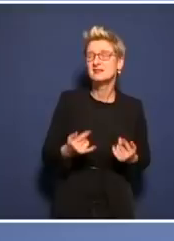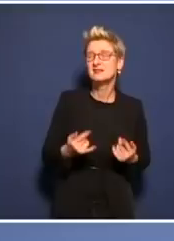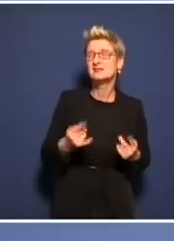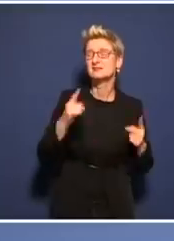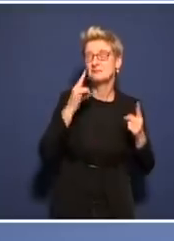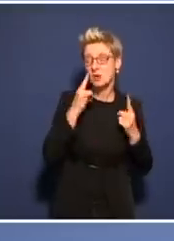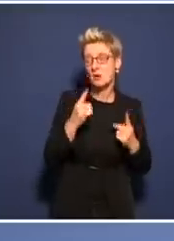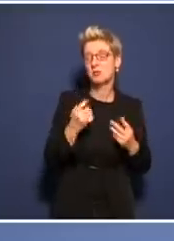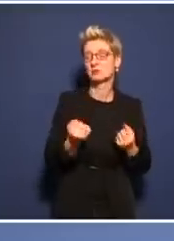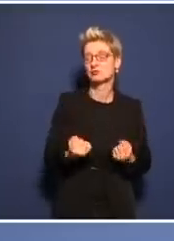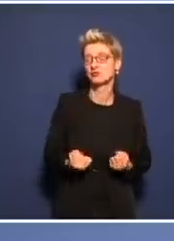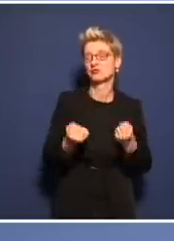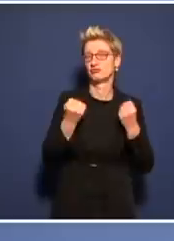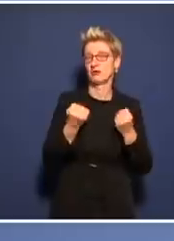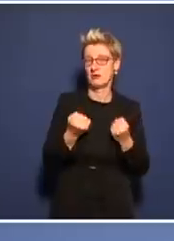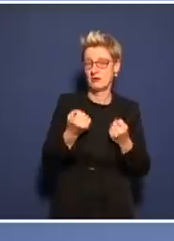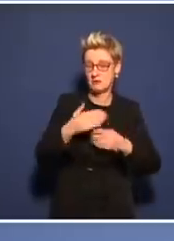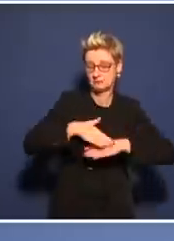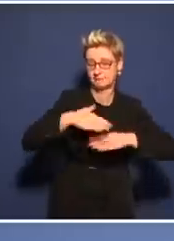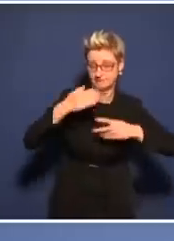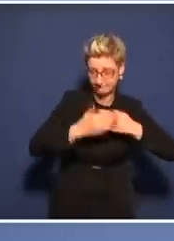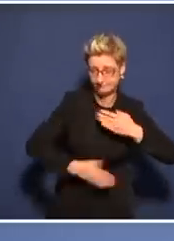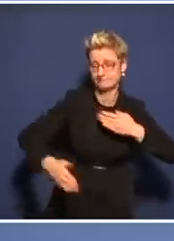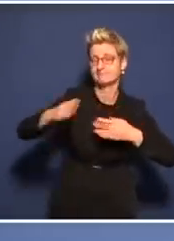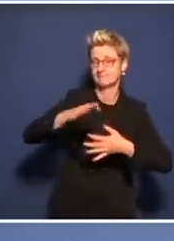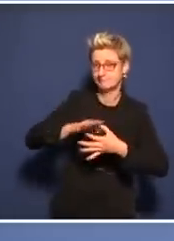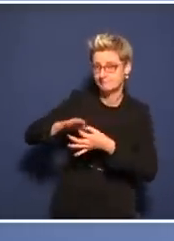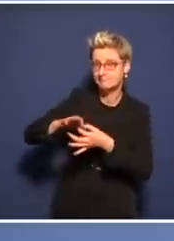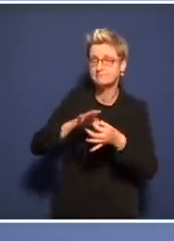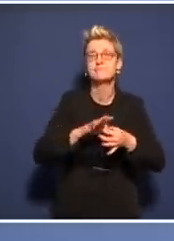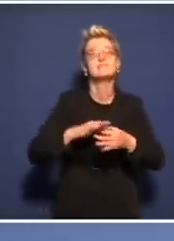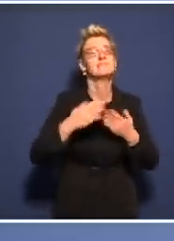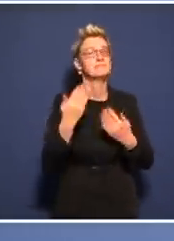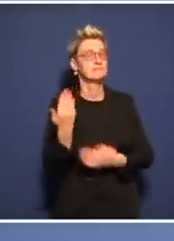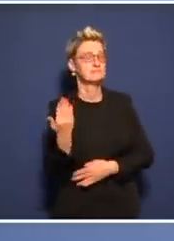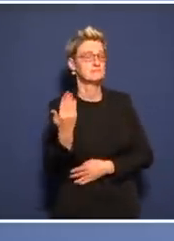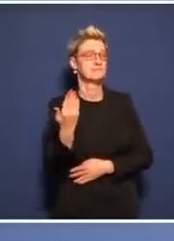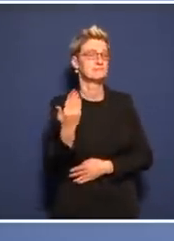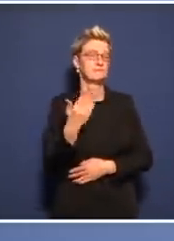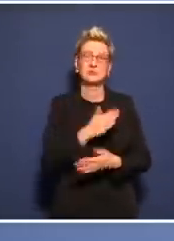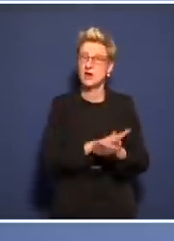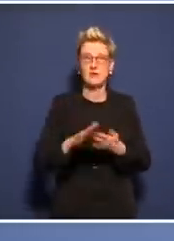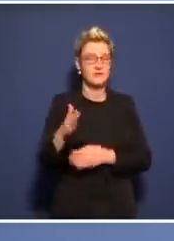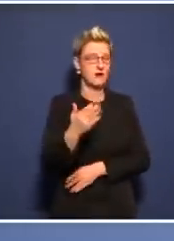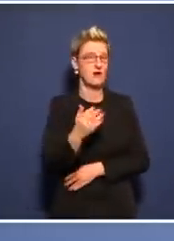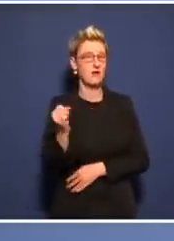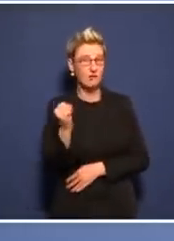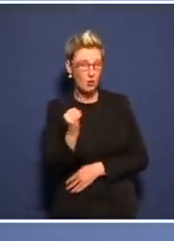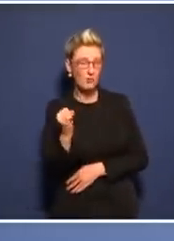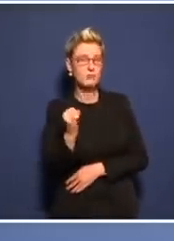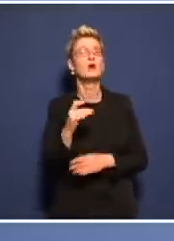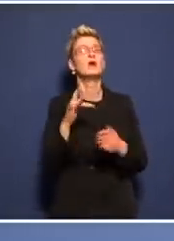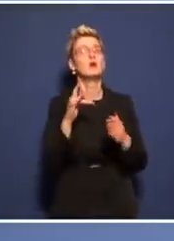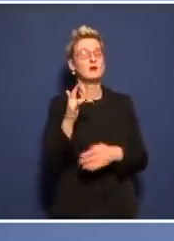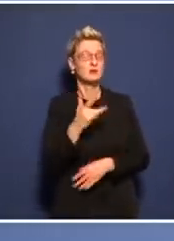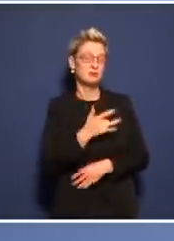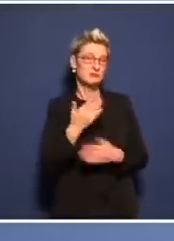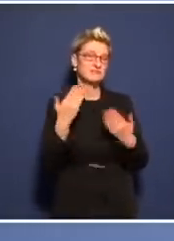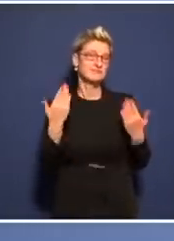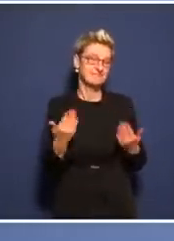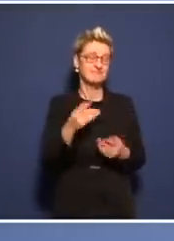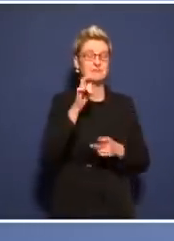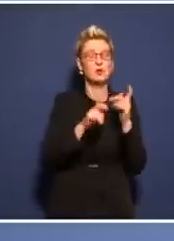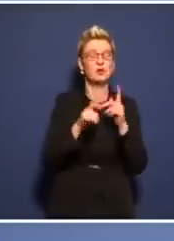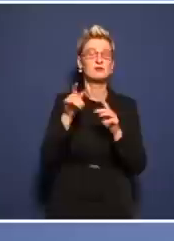Herr Minister, nicht wahr? Wir werden viele Menschen mit Infektion versorgen müssen. Die Krankenhäuser